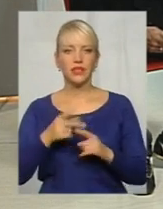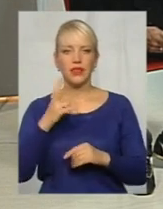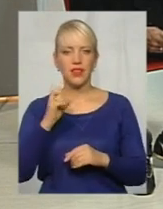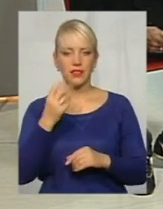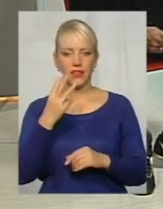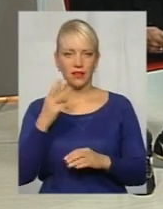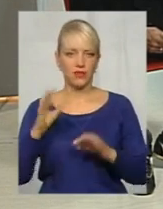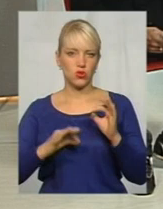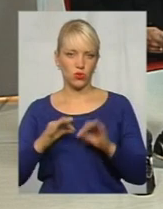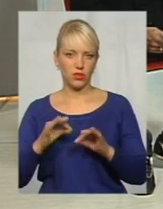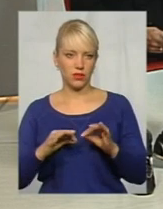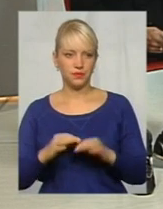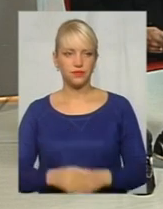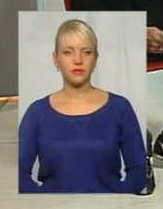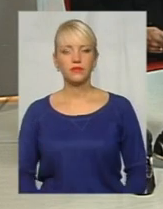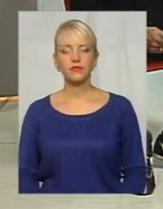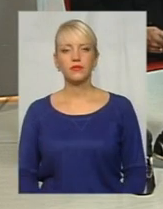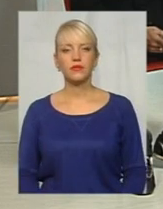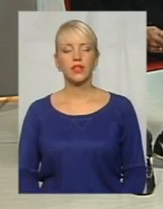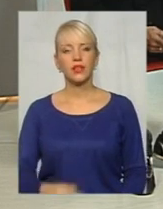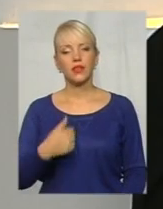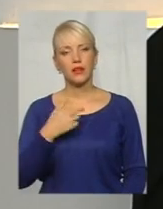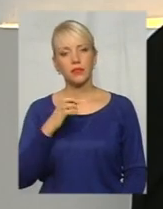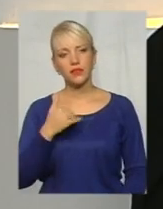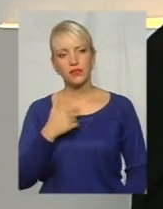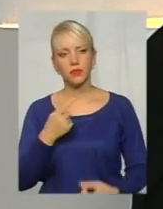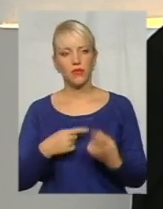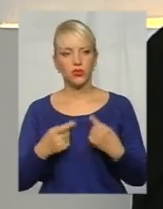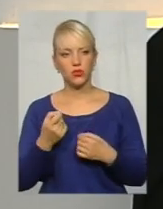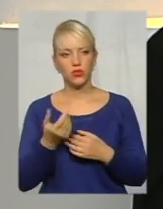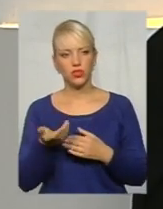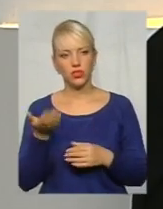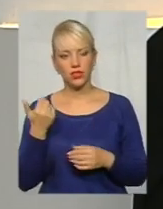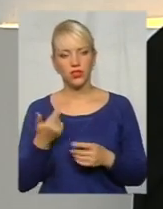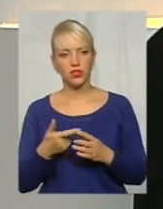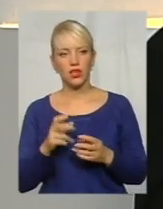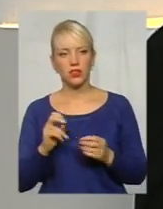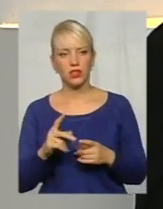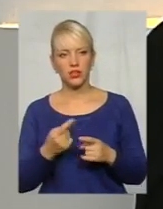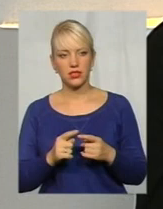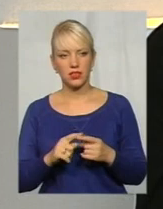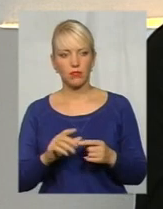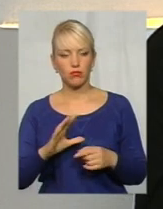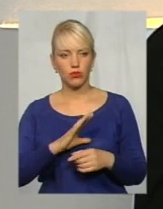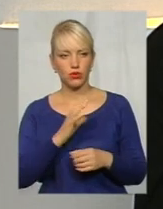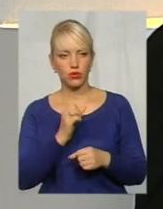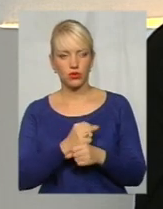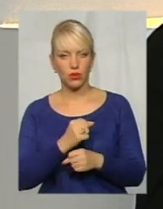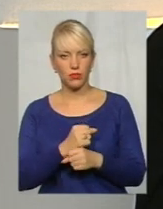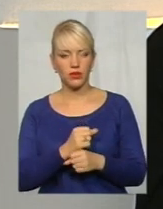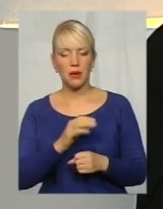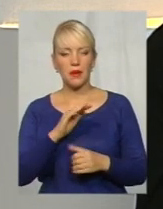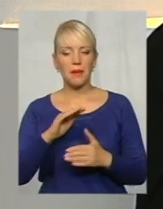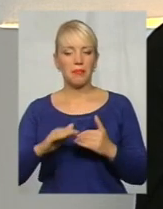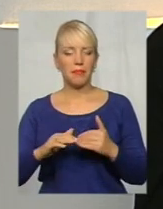здається, відсотки? Ну, я би хотів попередитися трошки ще раніше, яким чином, взагалі, це було зроблено? Під